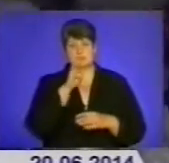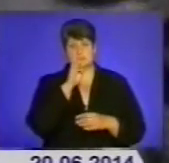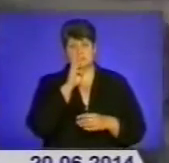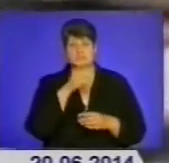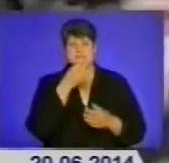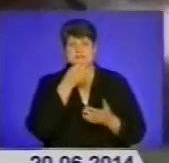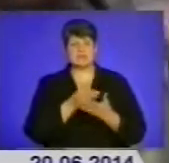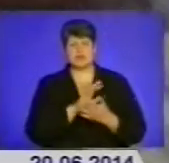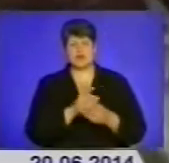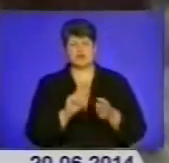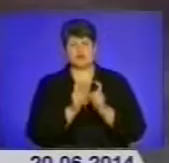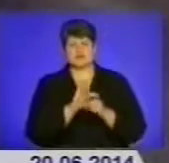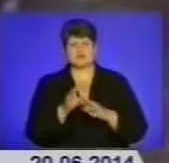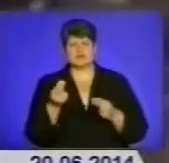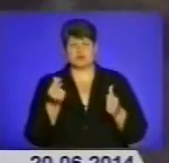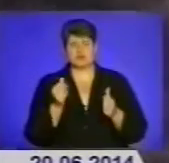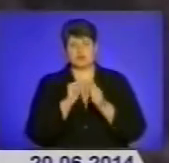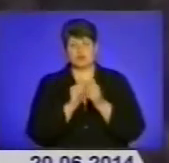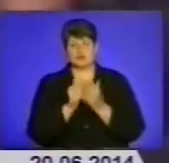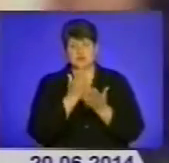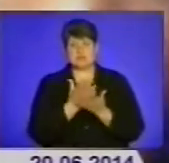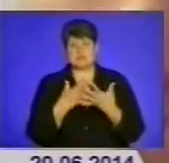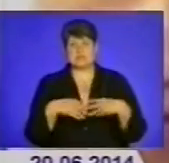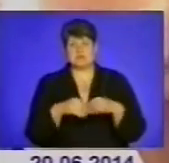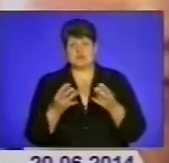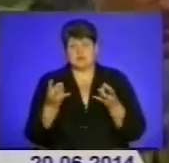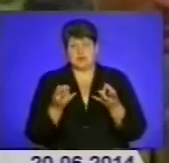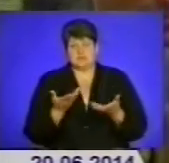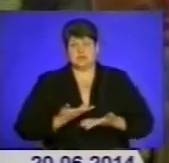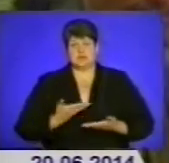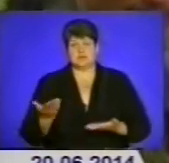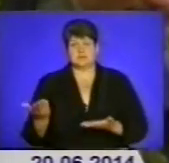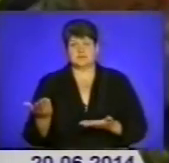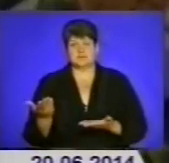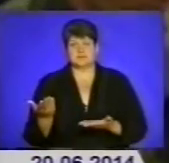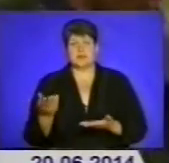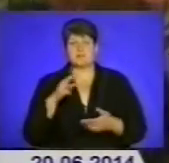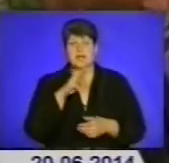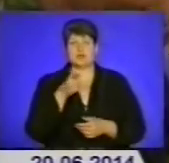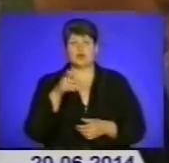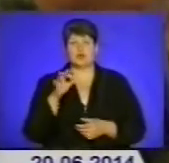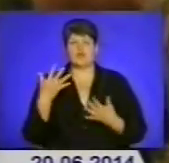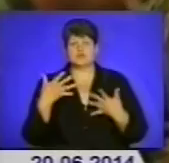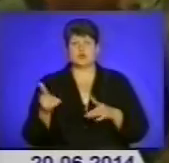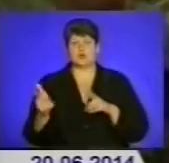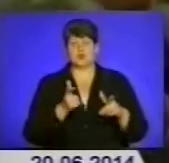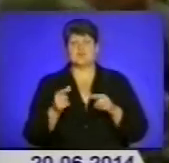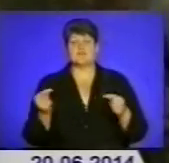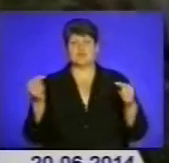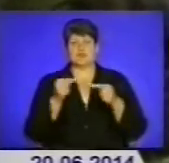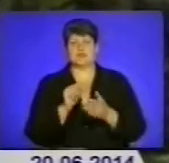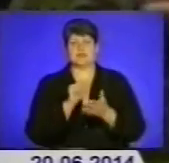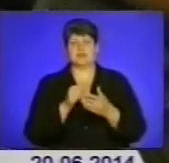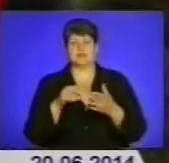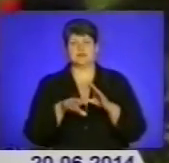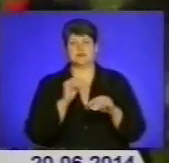воюють не за гроші, однак у кожного є сім'ї, яким треба за щось жити. Михайло Головко уже готує відповідні депутатські запити.